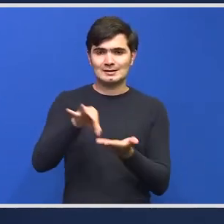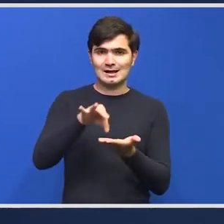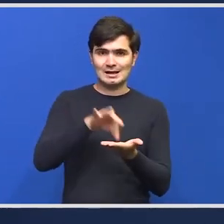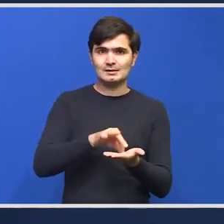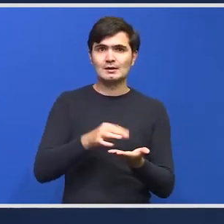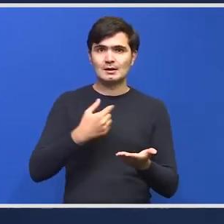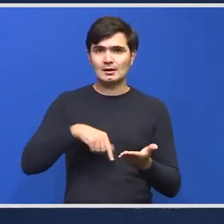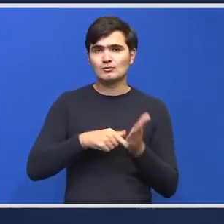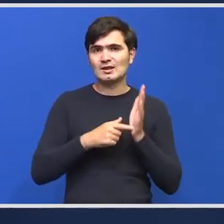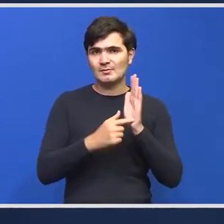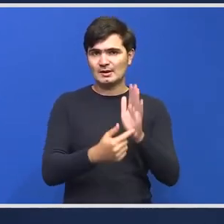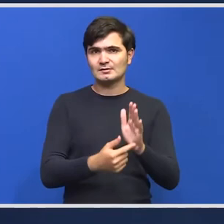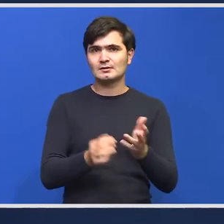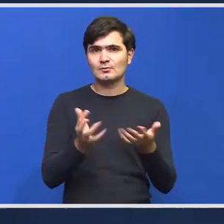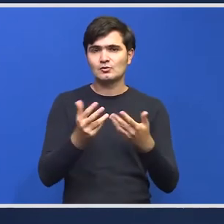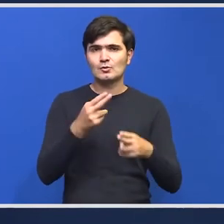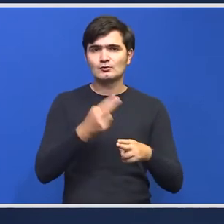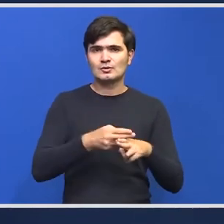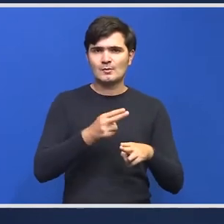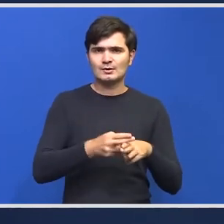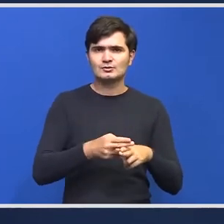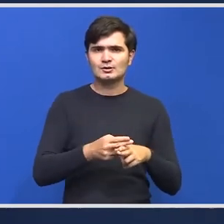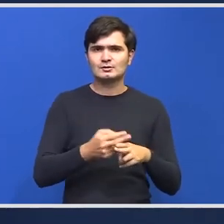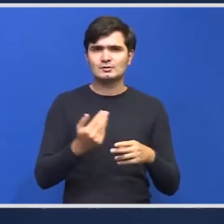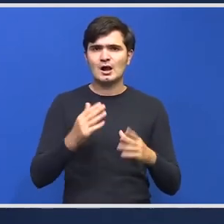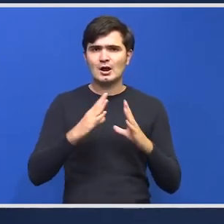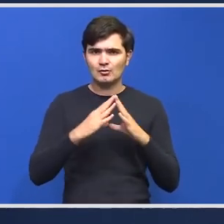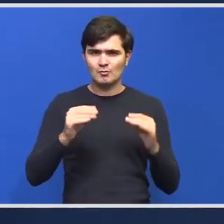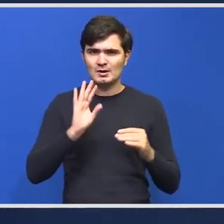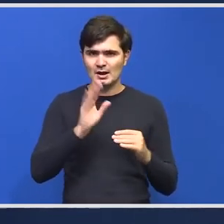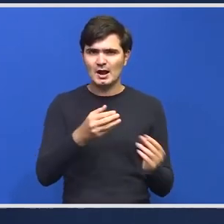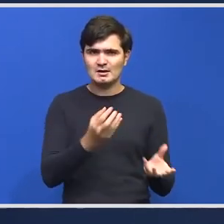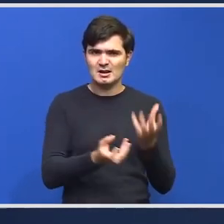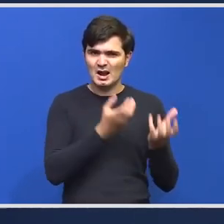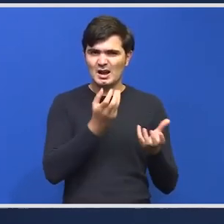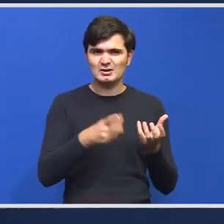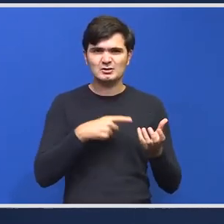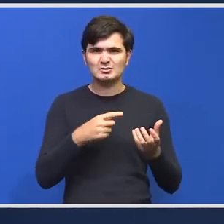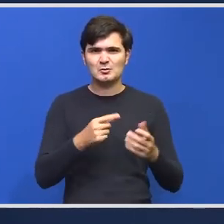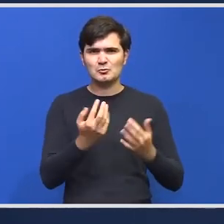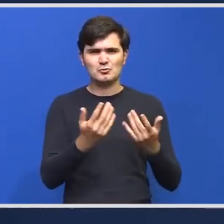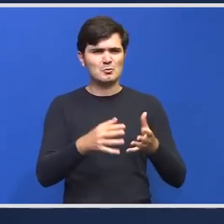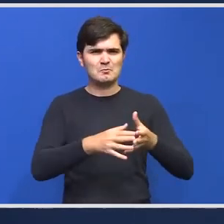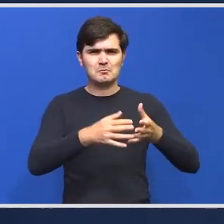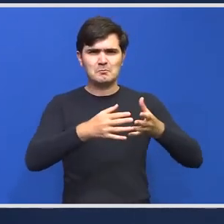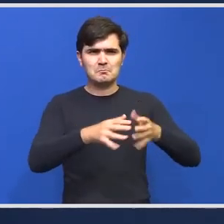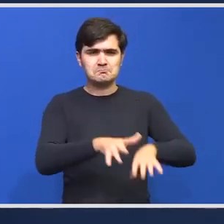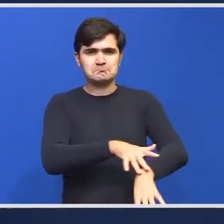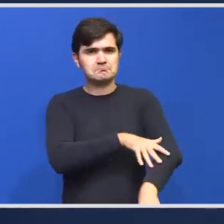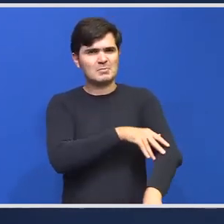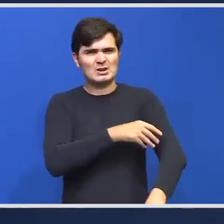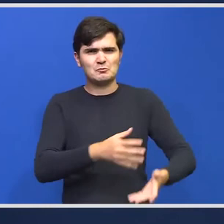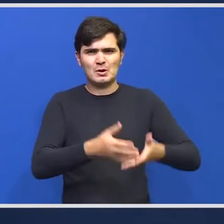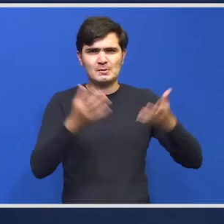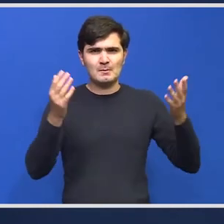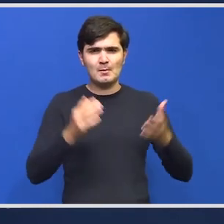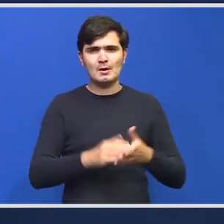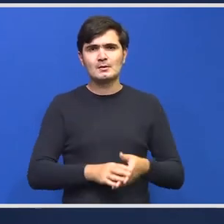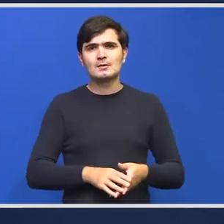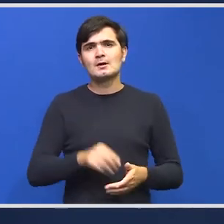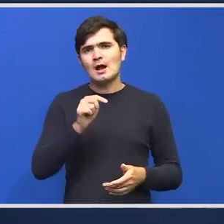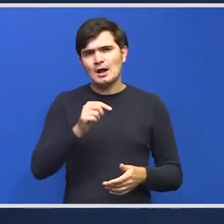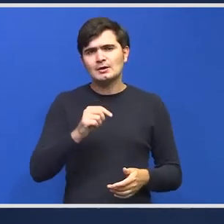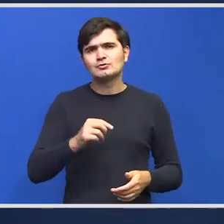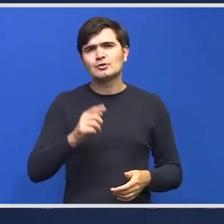le prezentăm numărul de pacienți pe care România i are este impresionant aici ar fi de